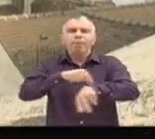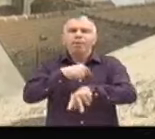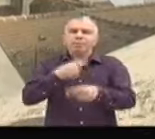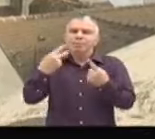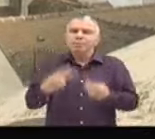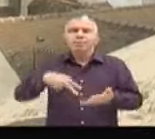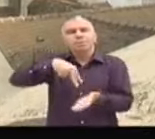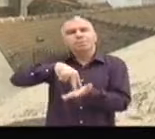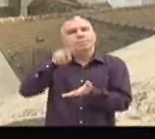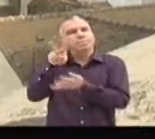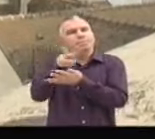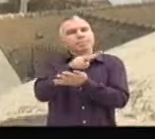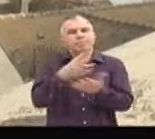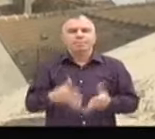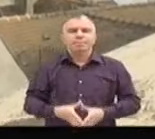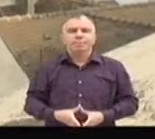des heures.